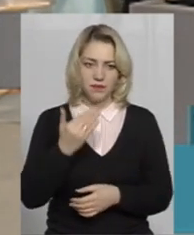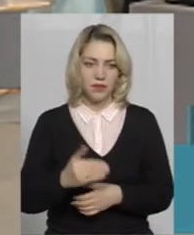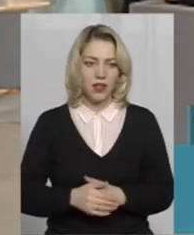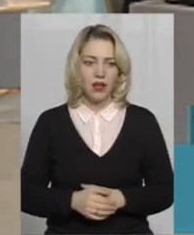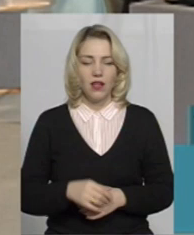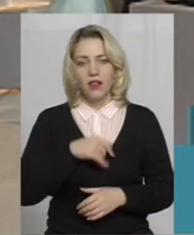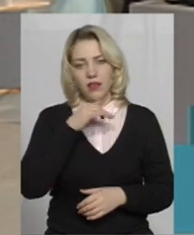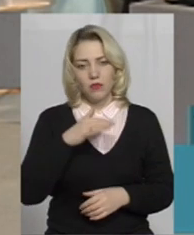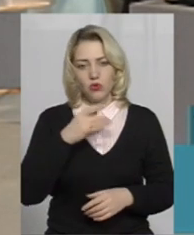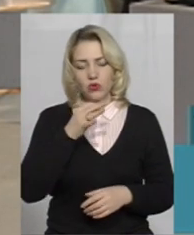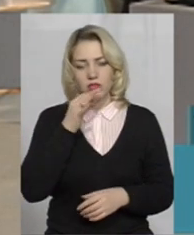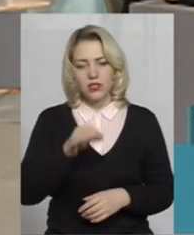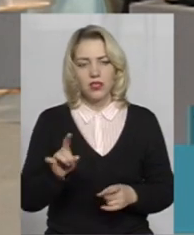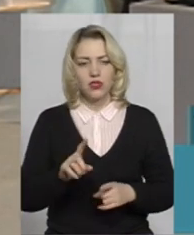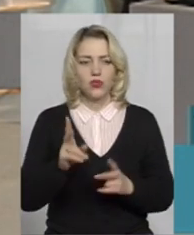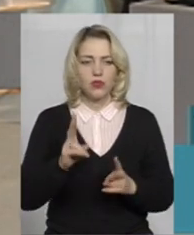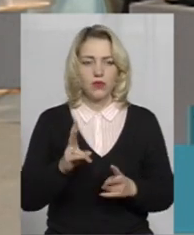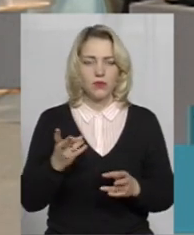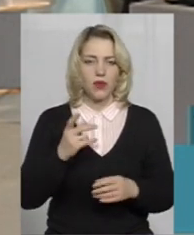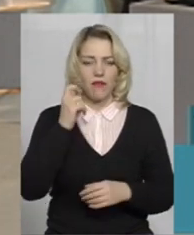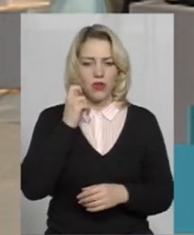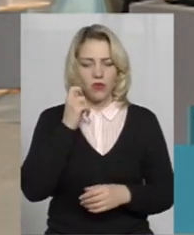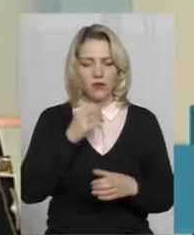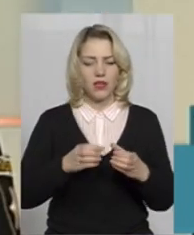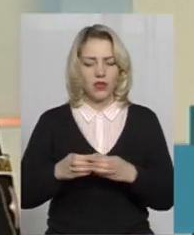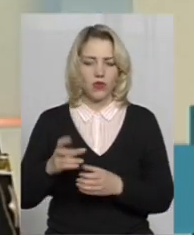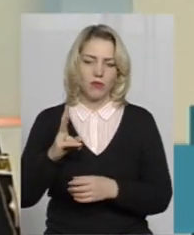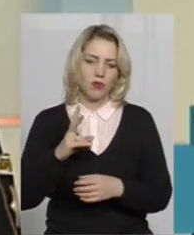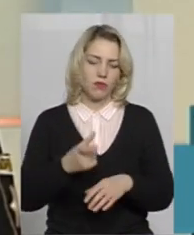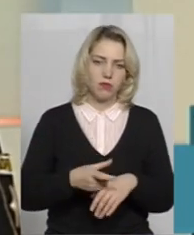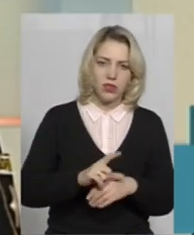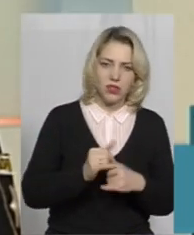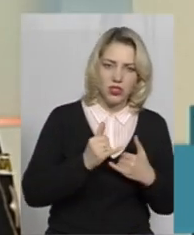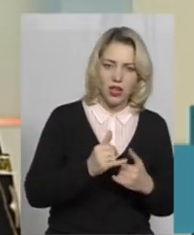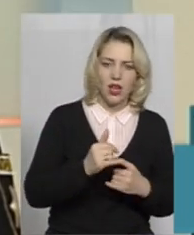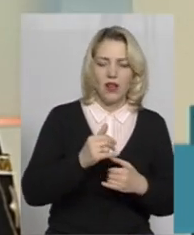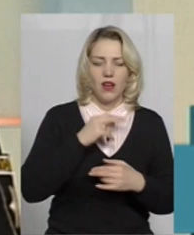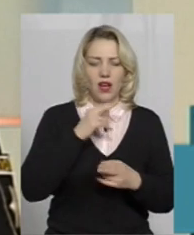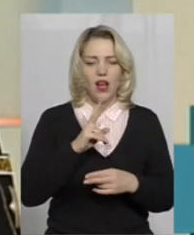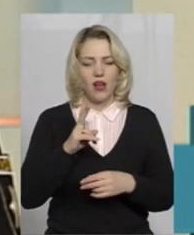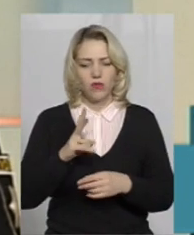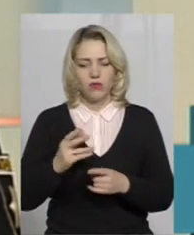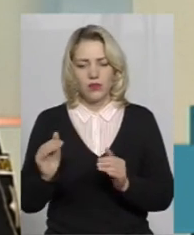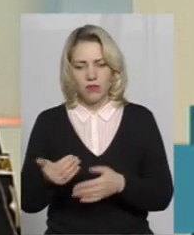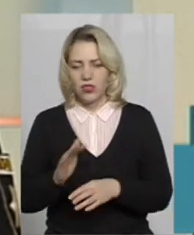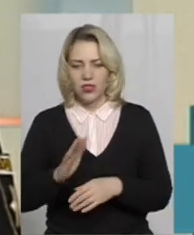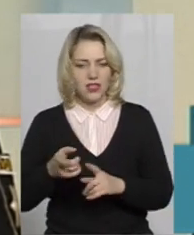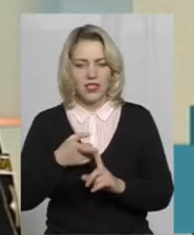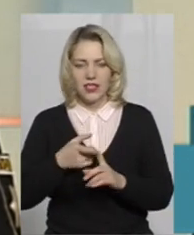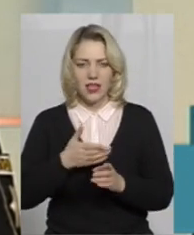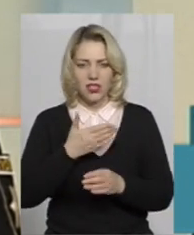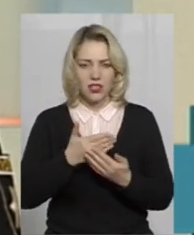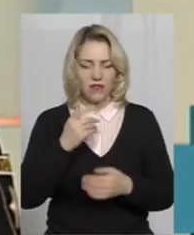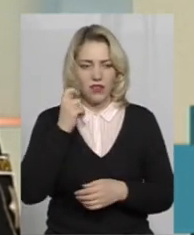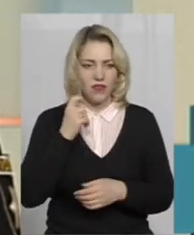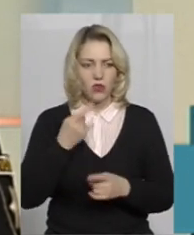Не можу сказати, що потрібно з якимись віковими категоріями працювати більше, а з якимись менше. не залежить від віку? Так, взагалі немає